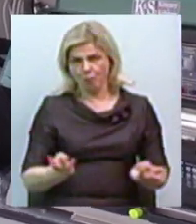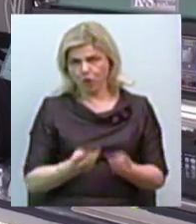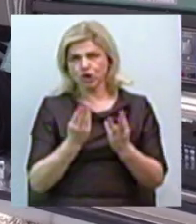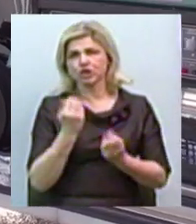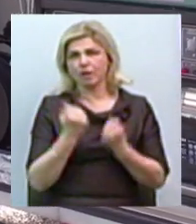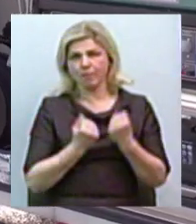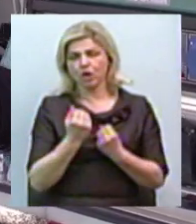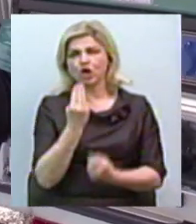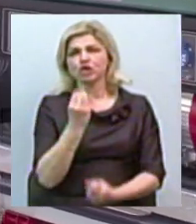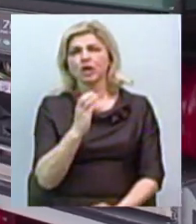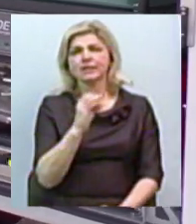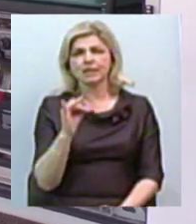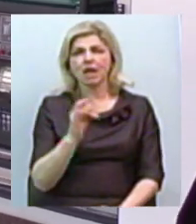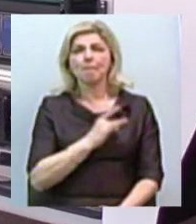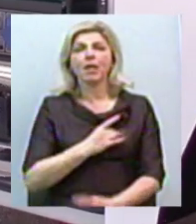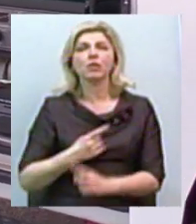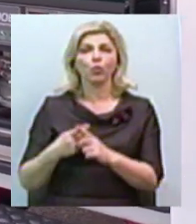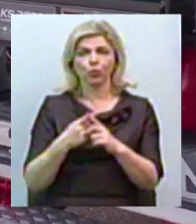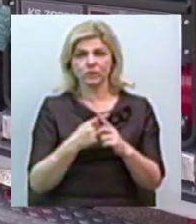Шасі МАЗ білорусський.